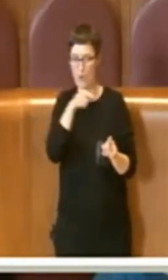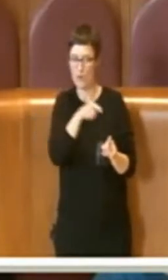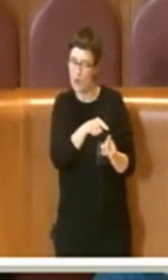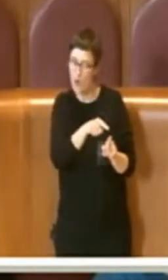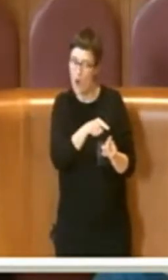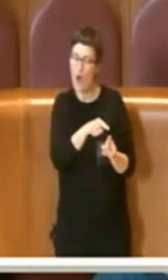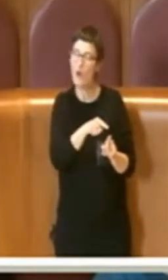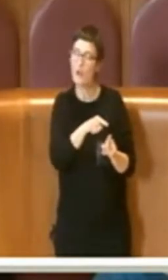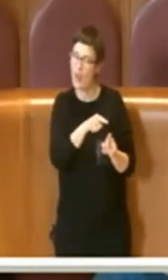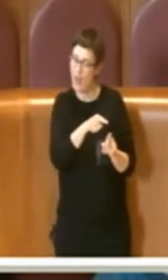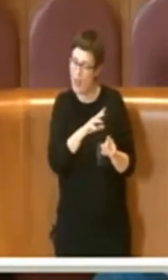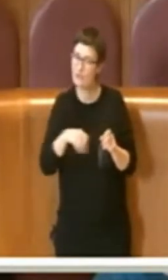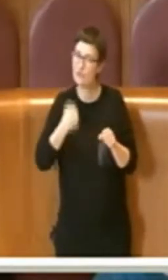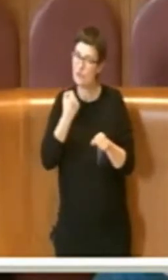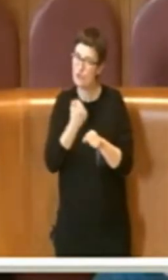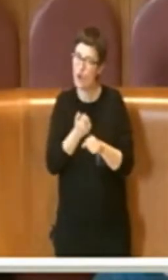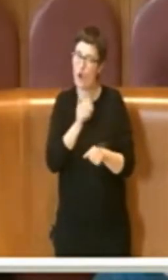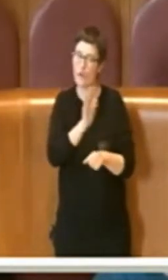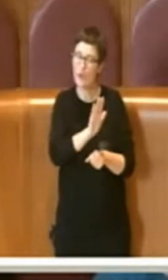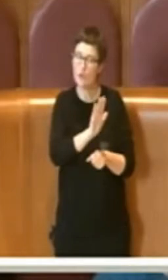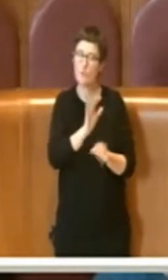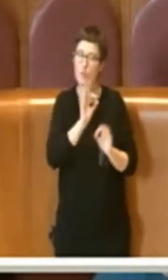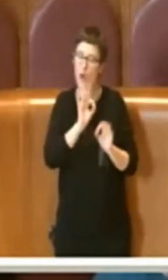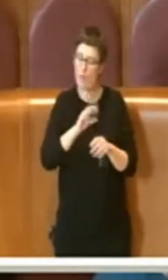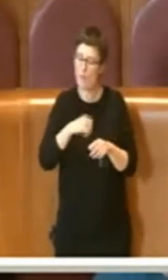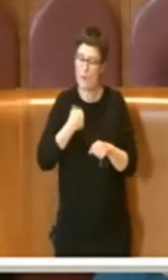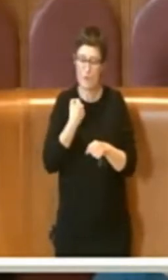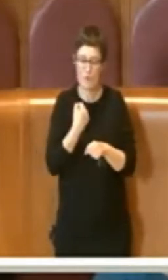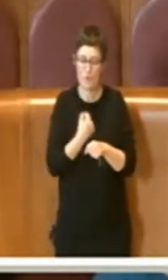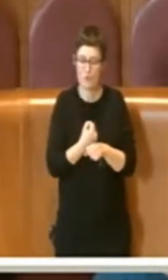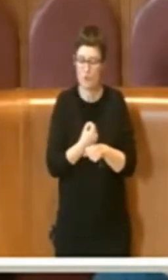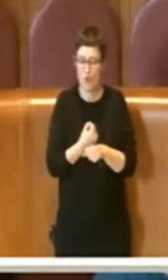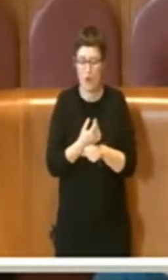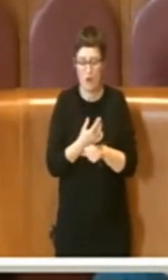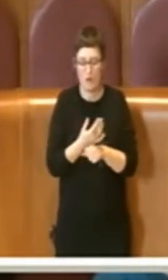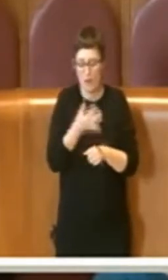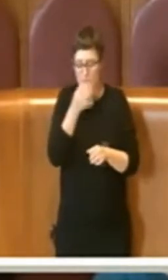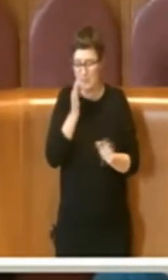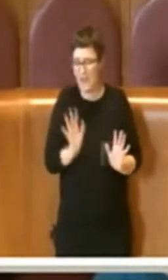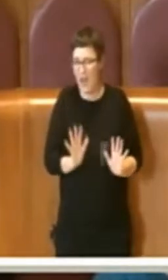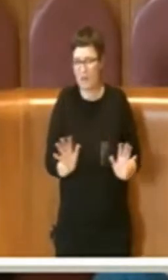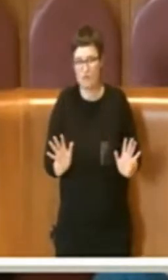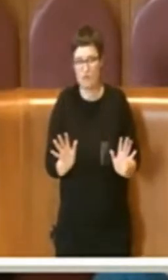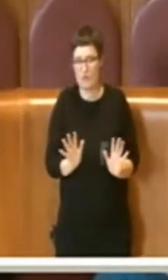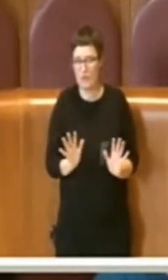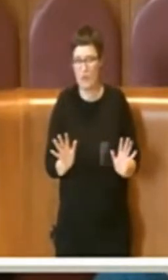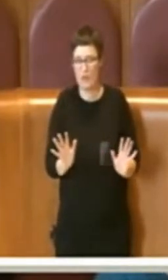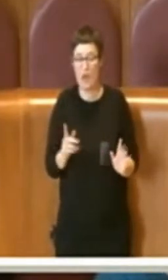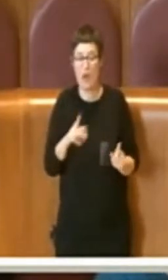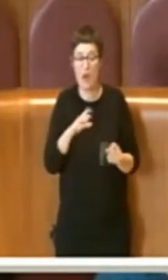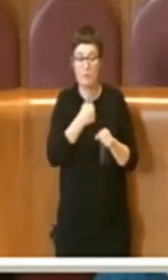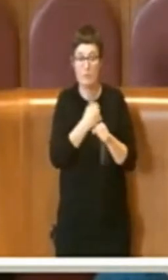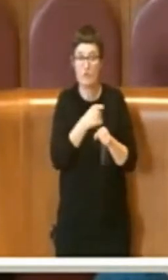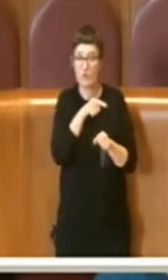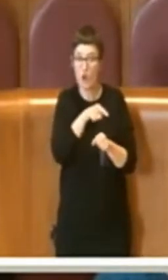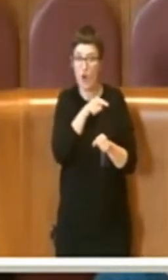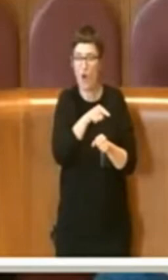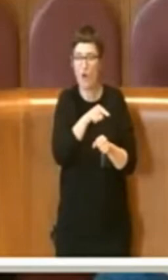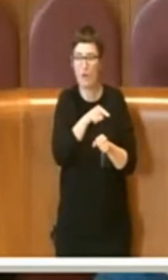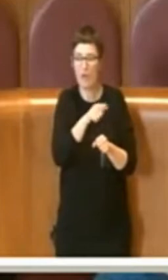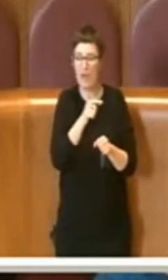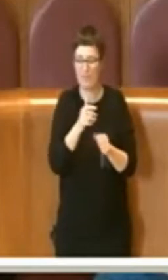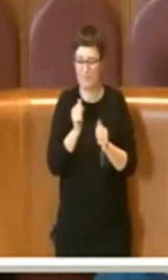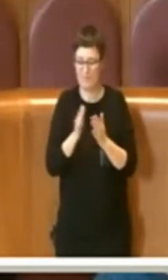persona è una storia veramente tragica, una storia che ci viene tramandata, prima ancora che dai libri di storia,